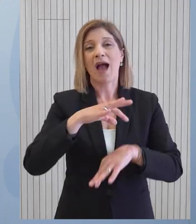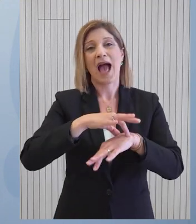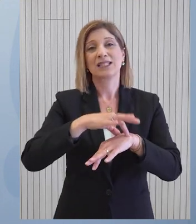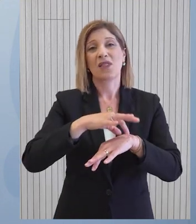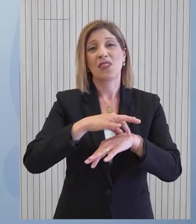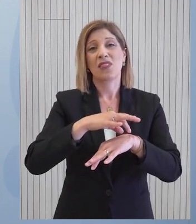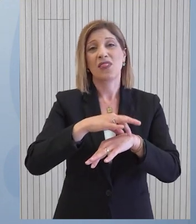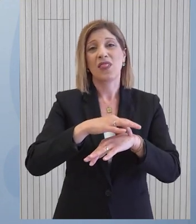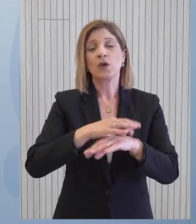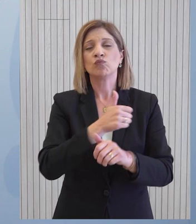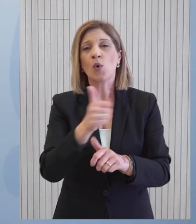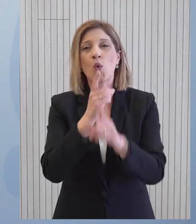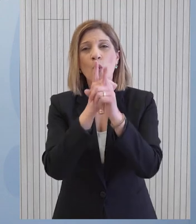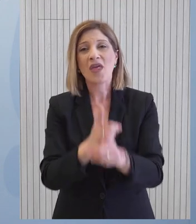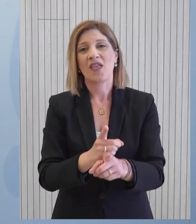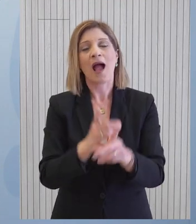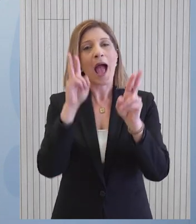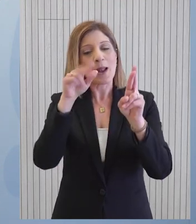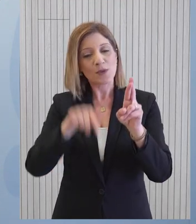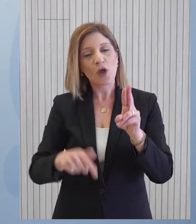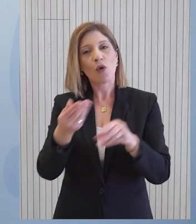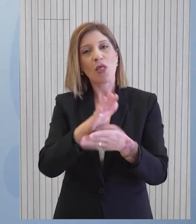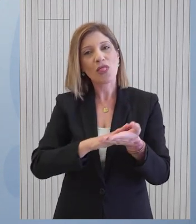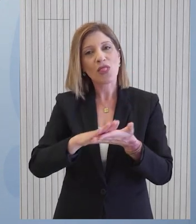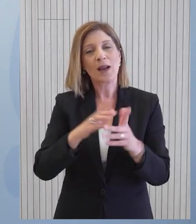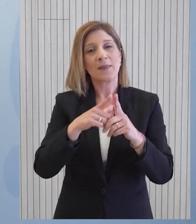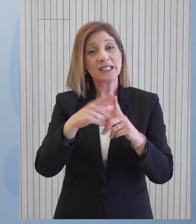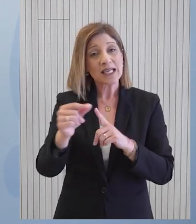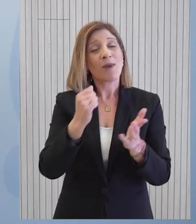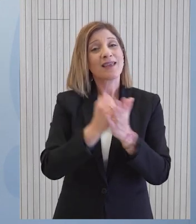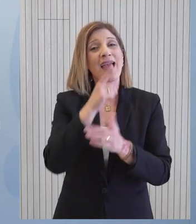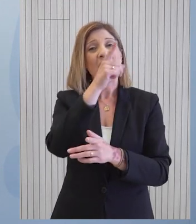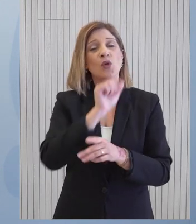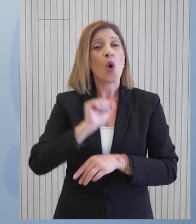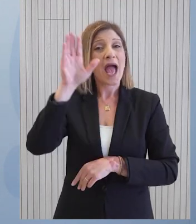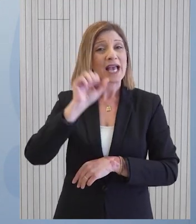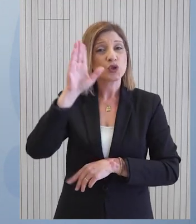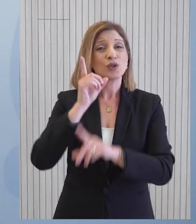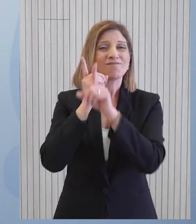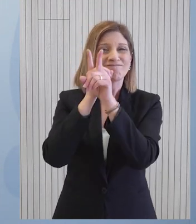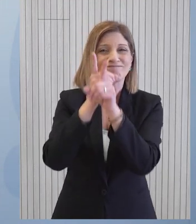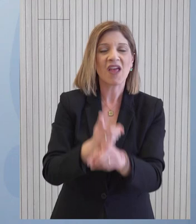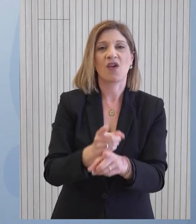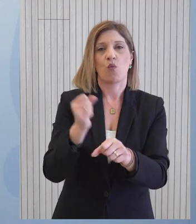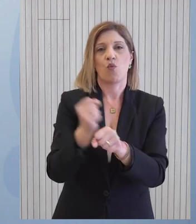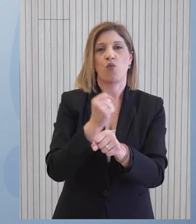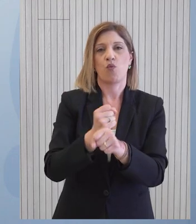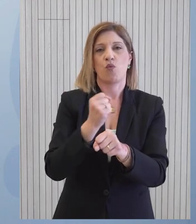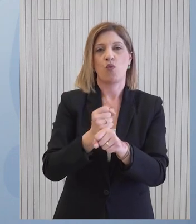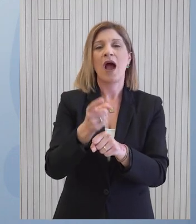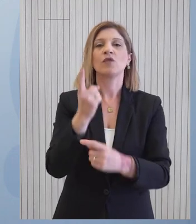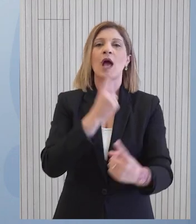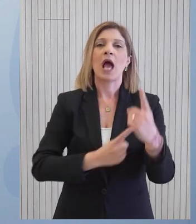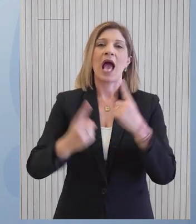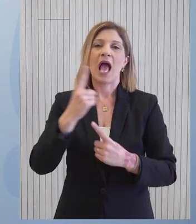εξωτερικό μόνο για εξειδικευμένες θεραπείες. Η αποστολή ασθενών σε εξειδικευμένα κέντρα του εξωτερικού γίνεται κυρίως μέσω του